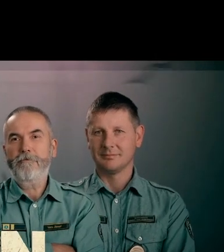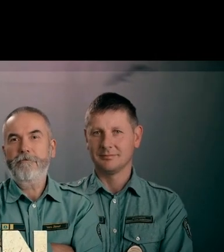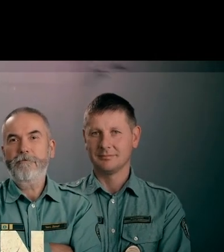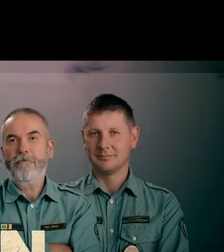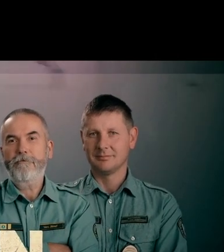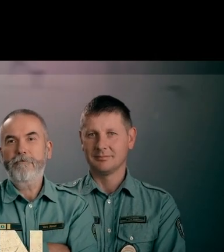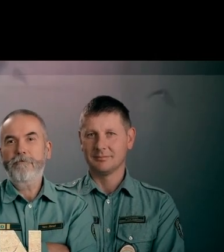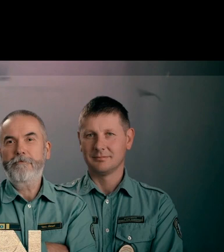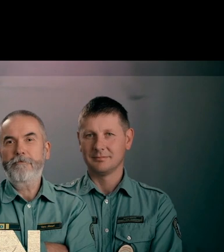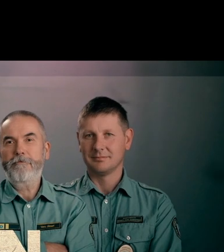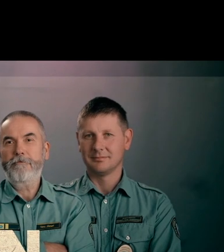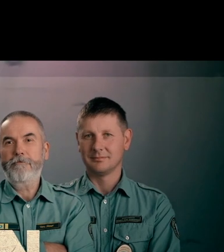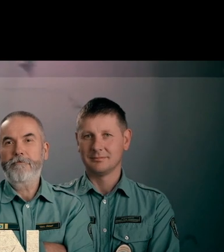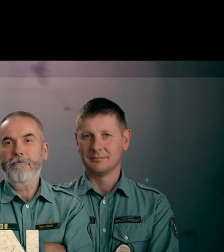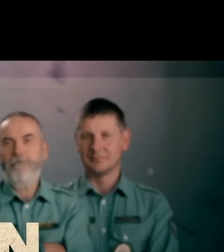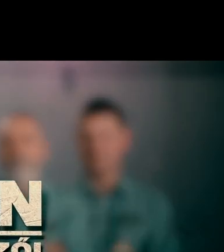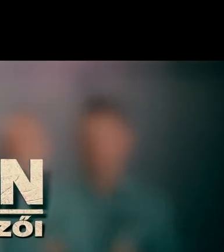Köszönöm szépen!